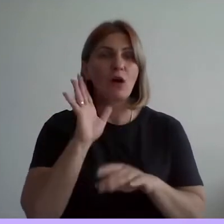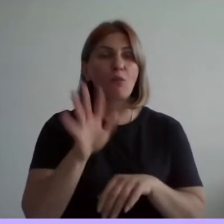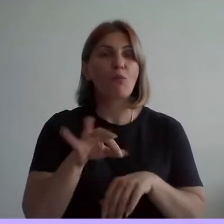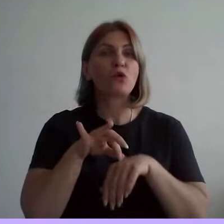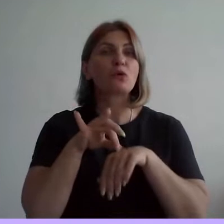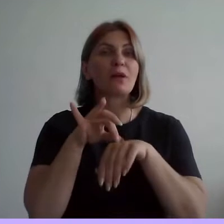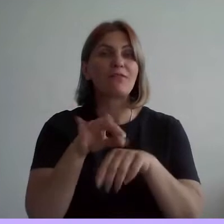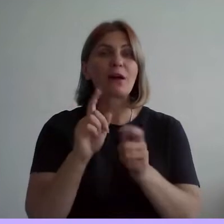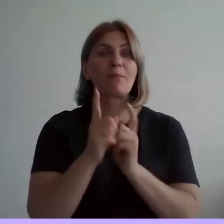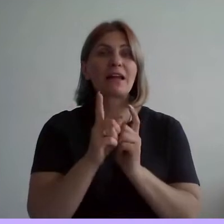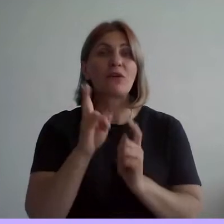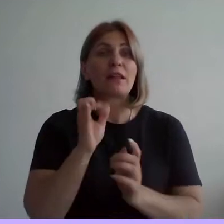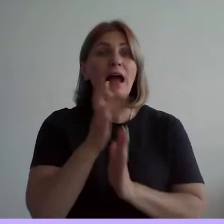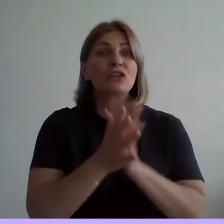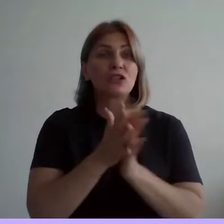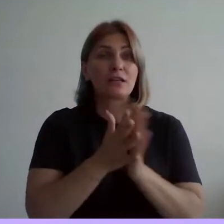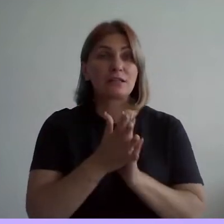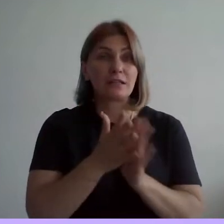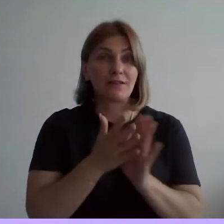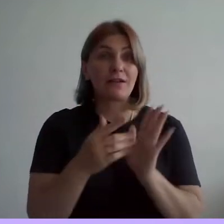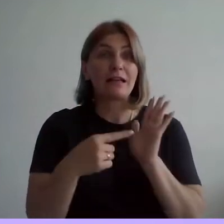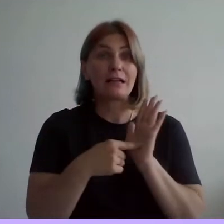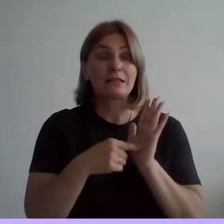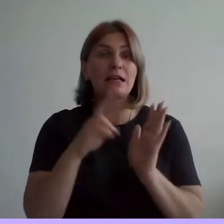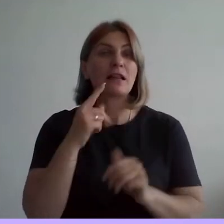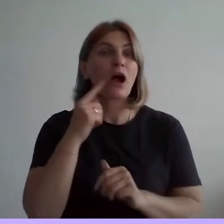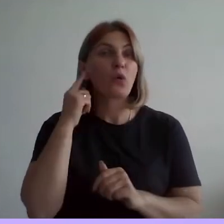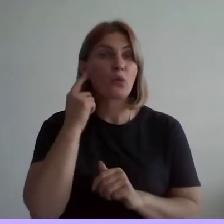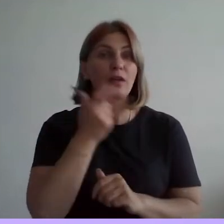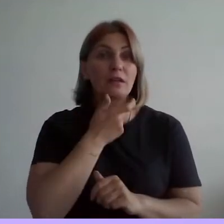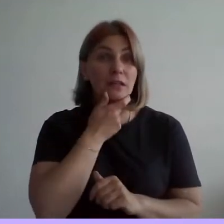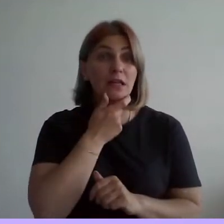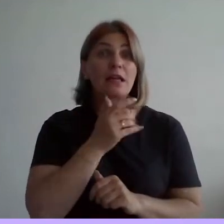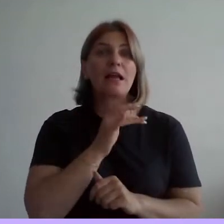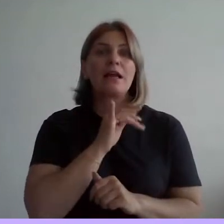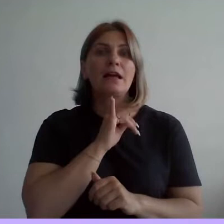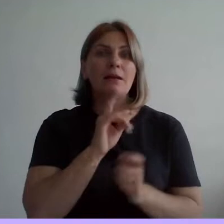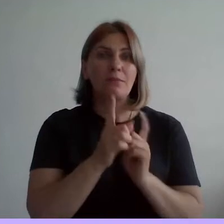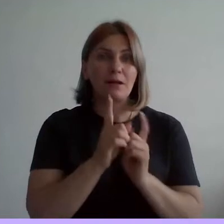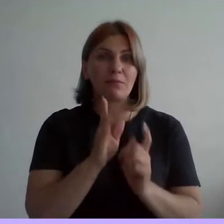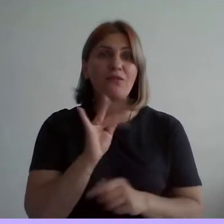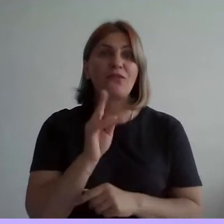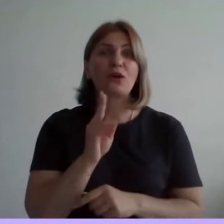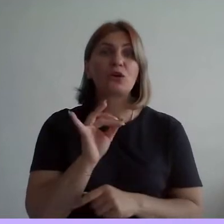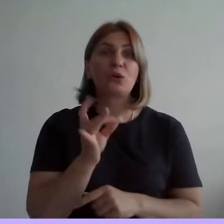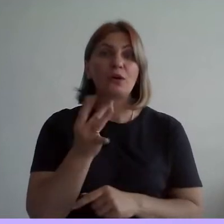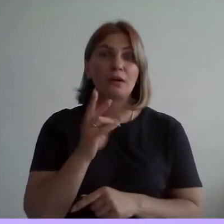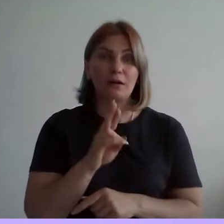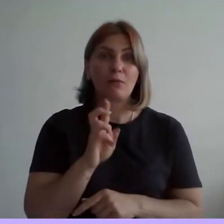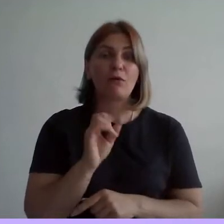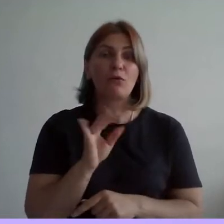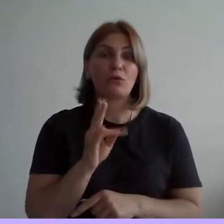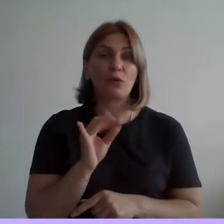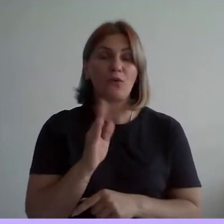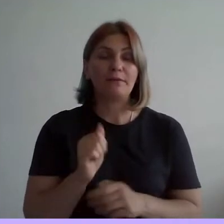переводом на русский жестовый язык для глухих зрителей. И нам в этом поможет переводчик Виктория Бакунова. Виктория, спасибо, что